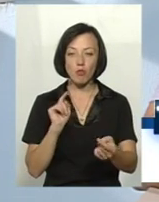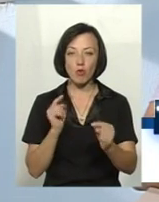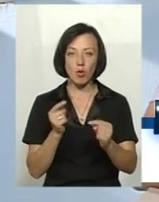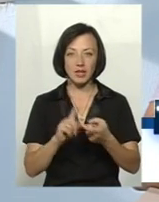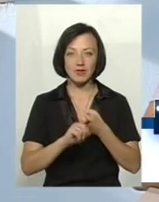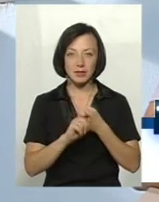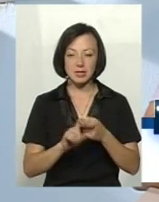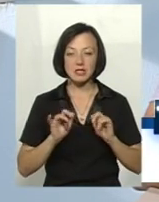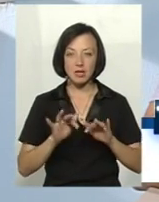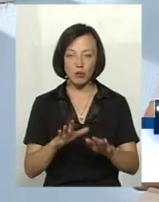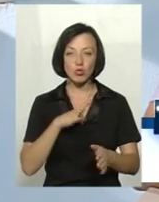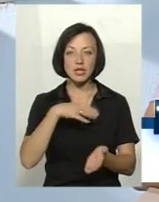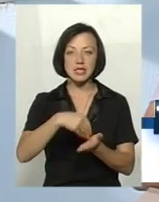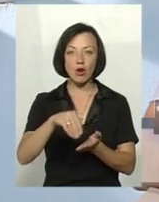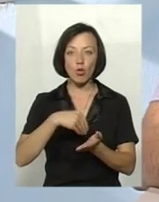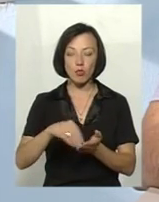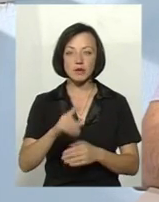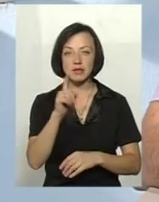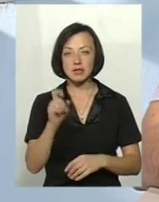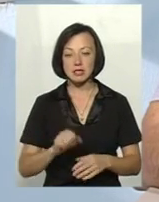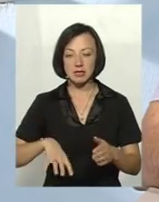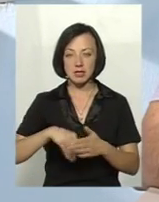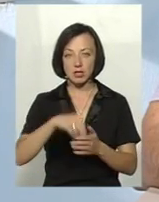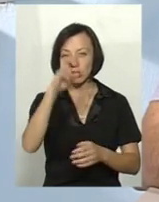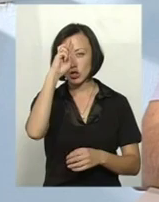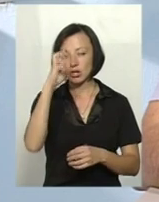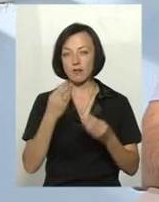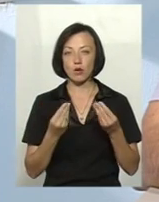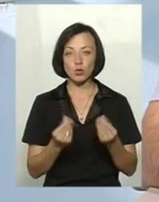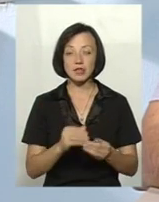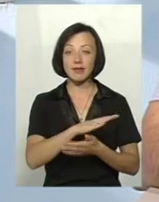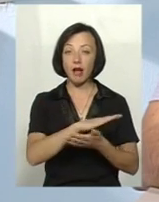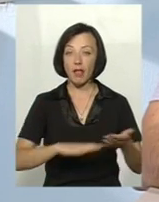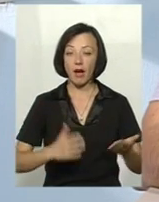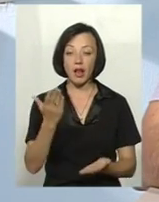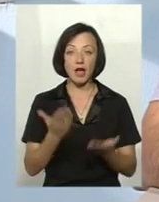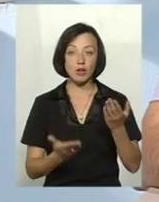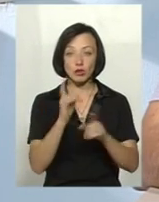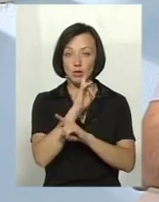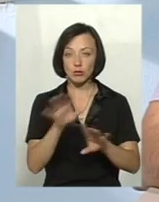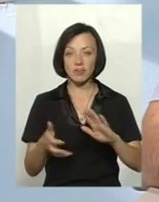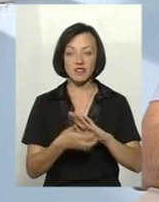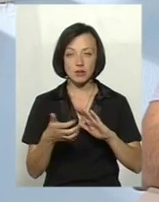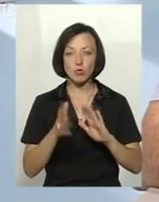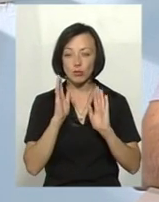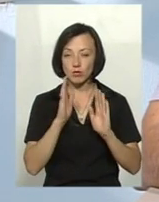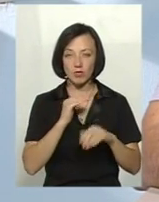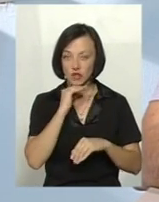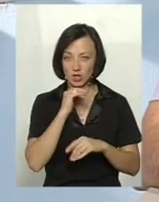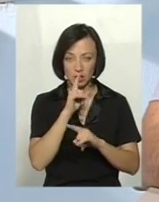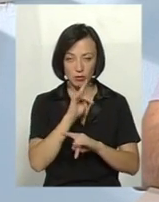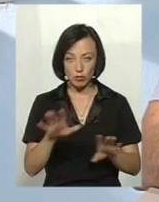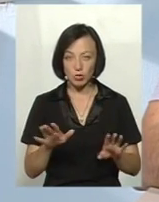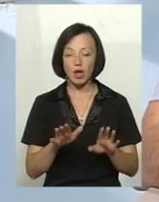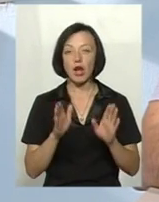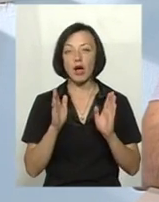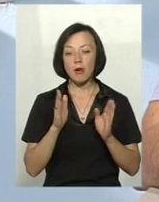заходів і вони були саме закуплені за кошти державного бюджету. Надалі, якщо не буде вистачати, ми будемо, зокрема,